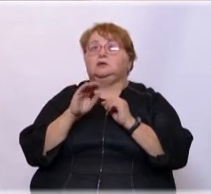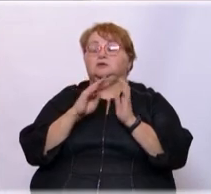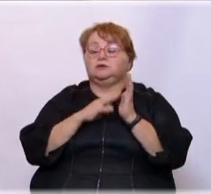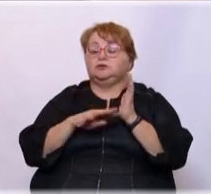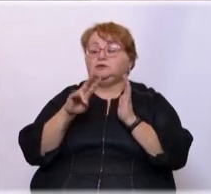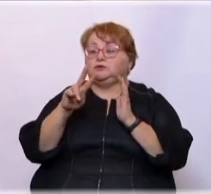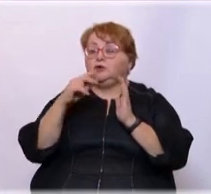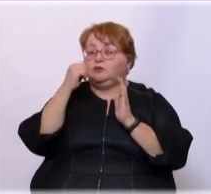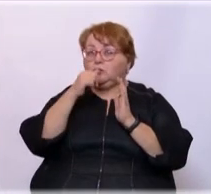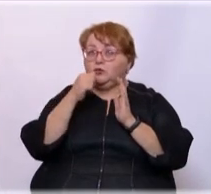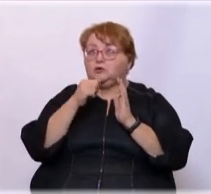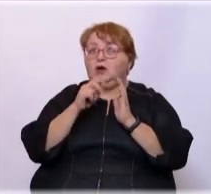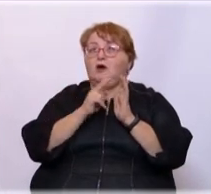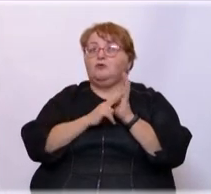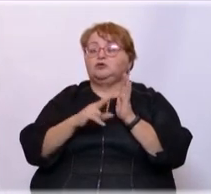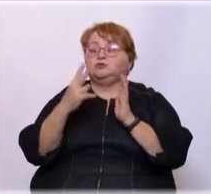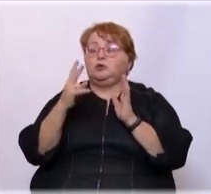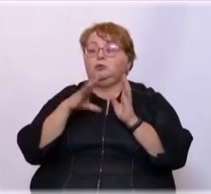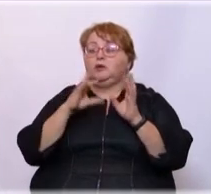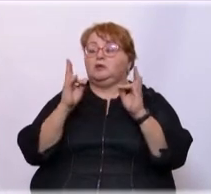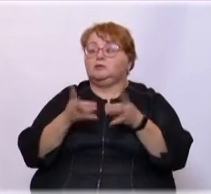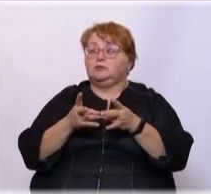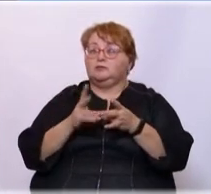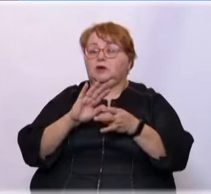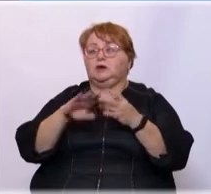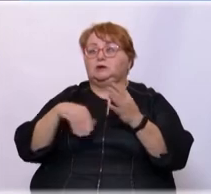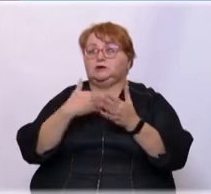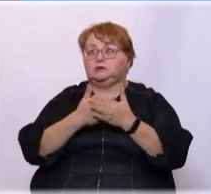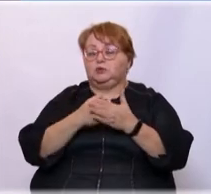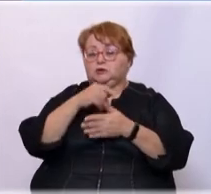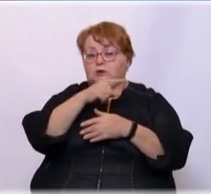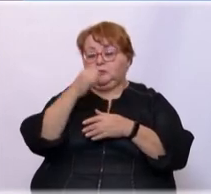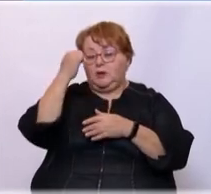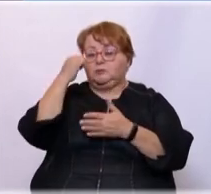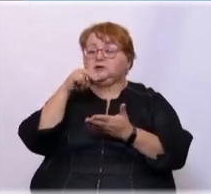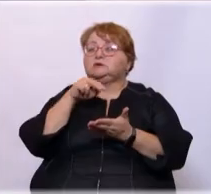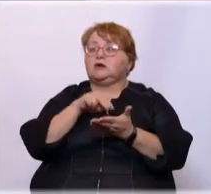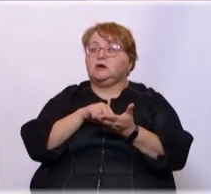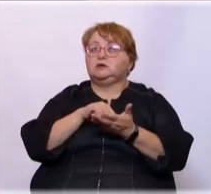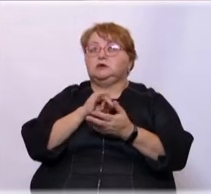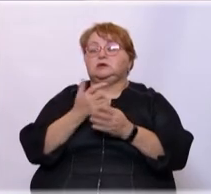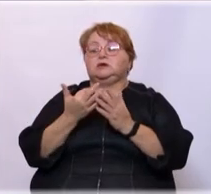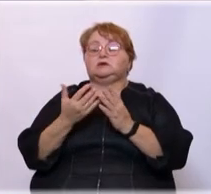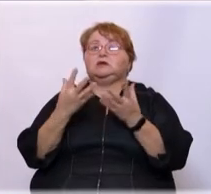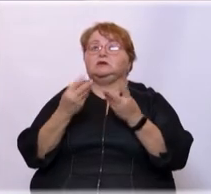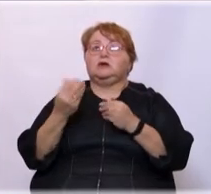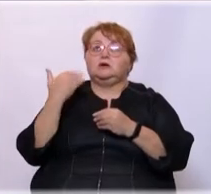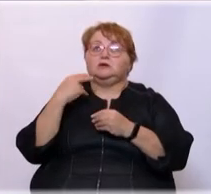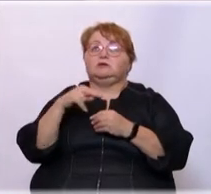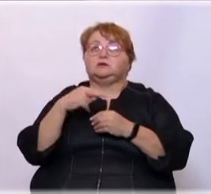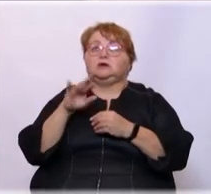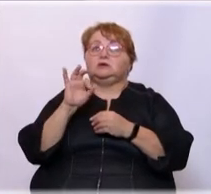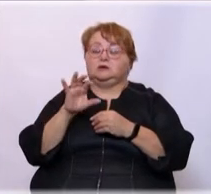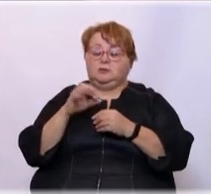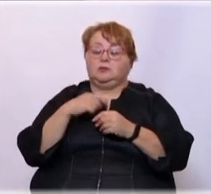1992 года, а в 1982 году была трагедия. И по сей день этот памятник там стоит. И по сей день стоит, и несколько дней тому назад, 20 октября мы